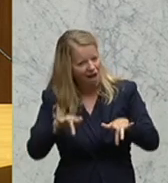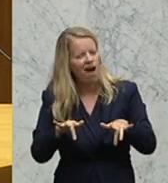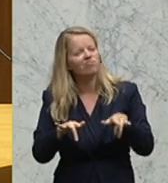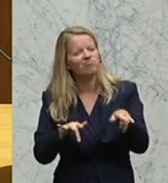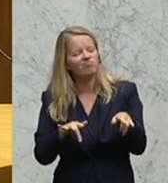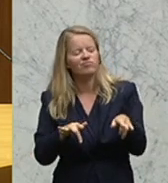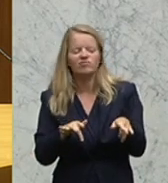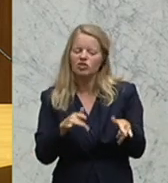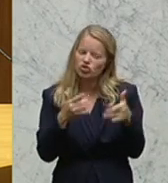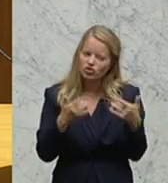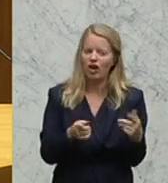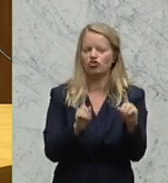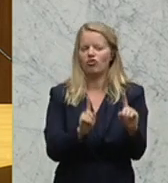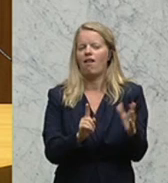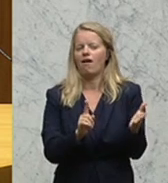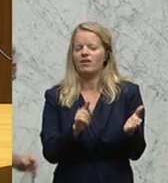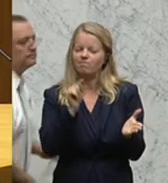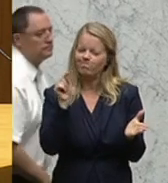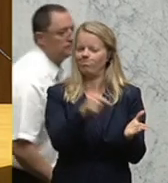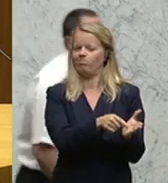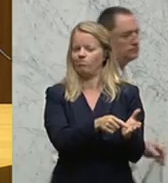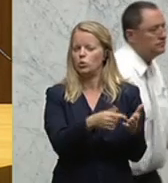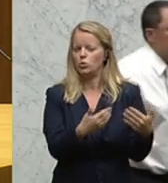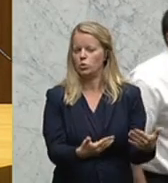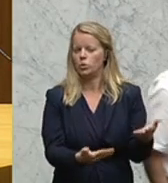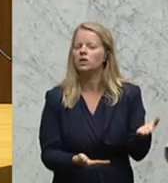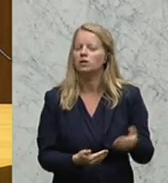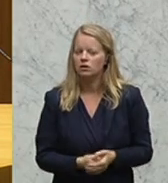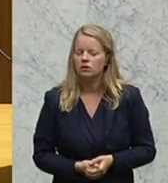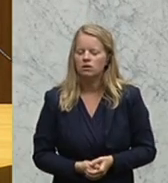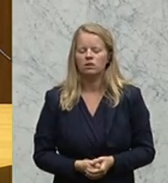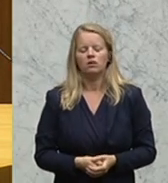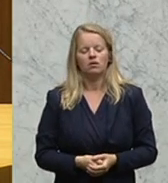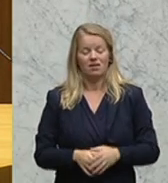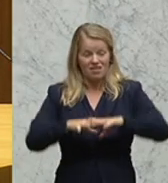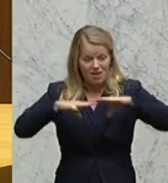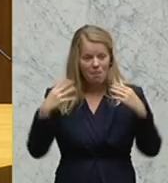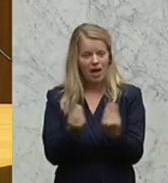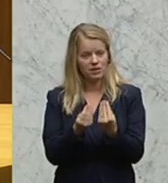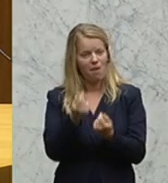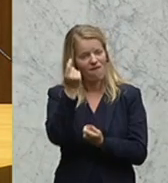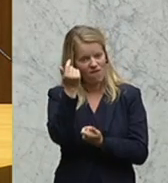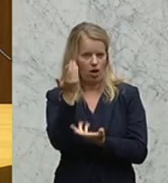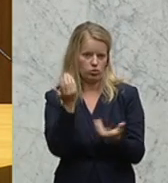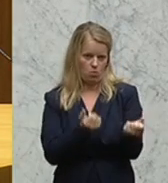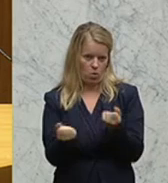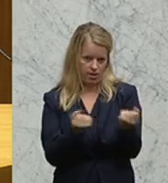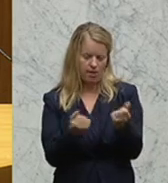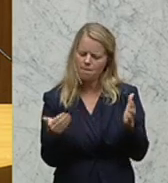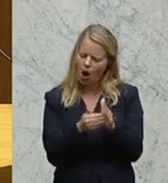Ich glaube, dass es ganz, ganz wesentlich ist, darauf hinzuweisen, dass eine gemeinsame Währungspolitik ohne gemeinsame